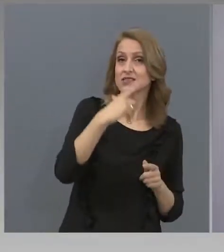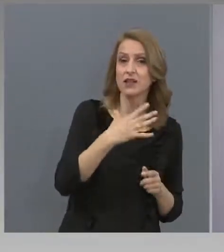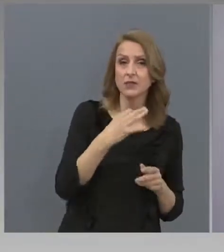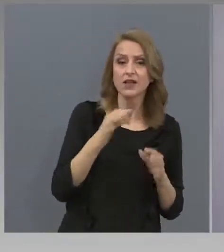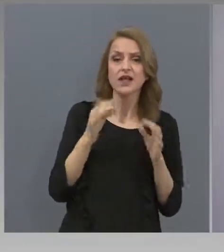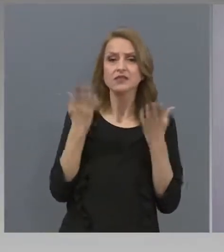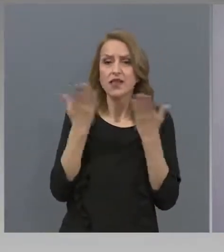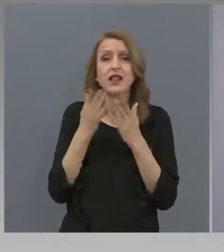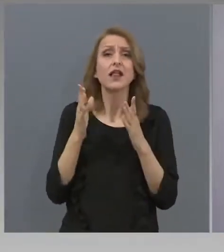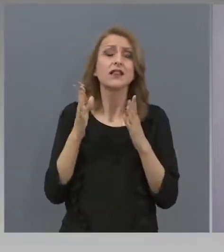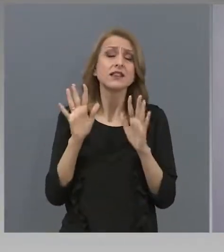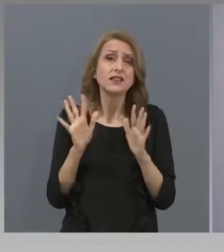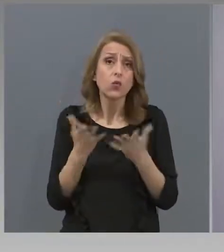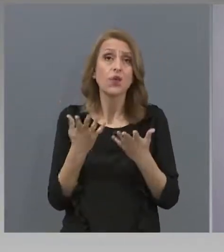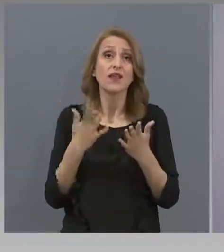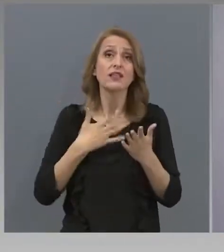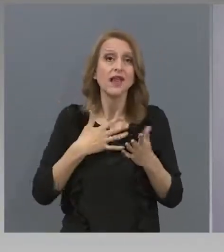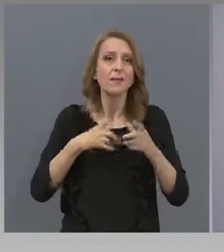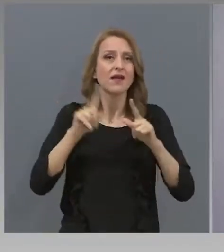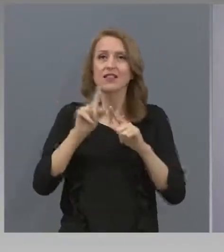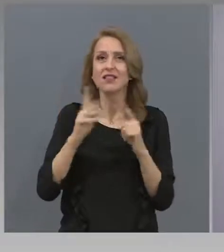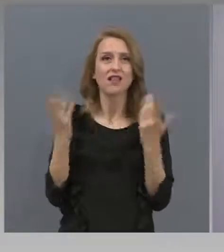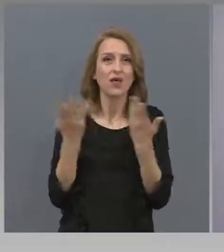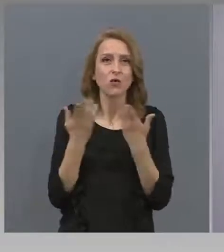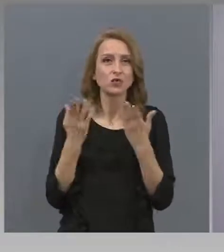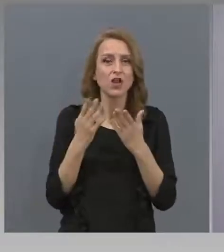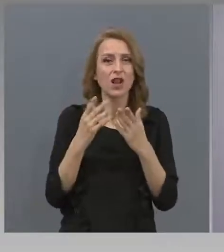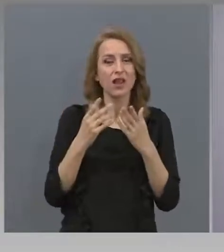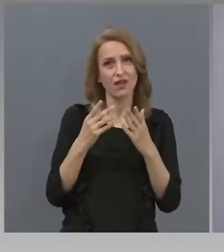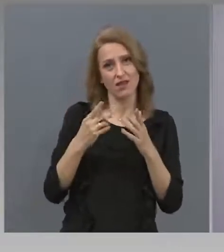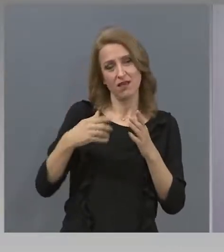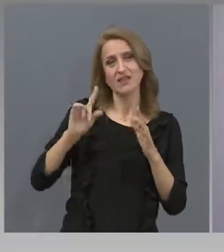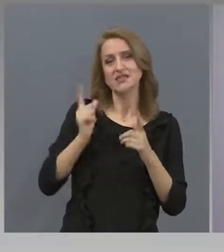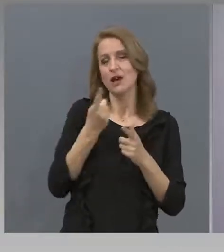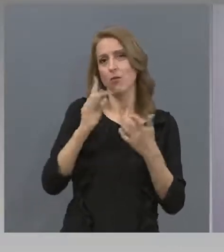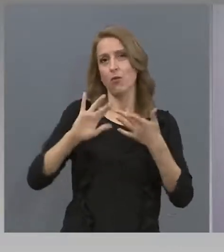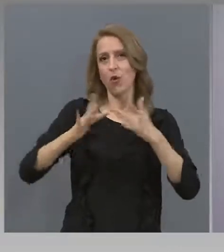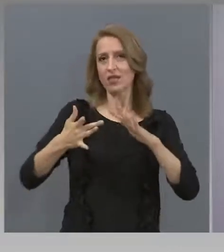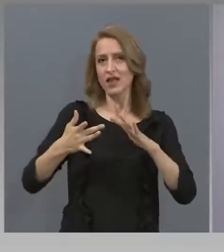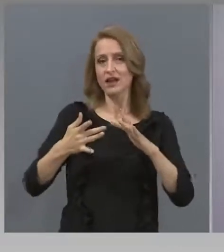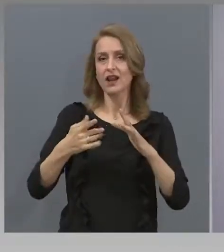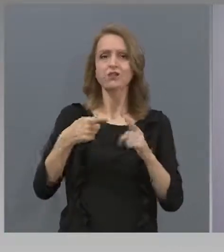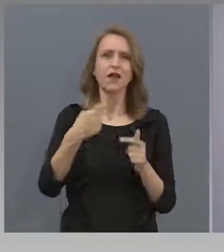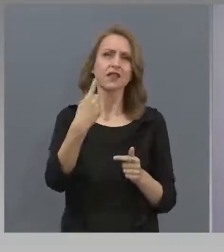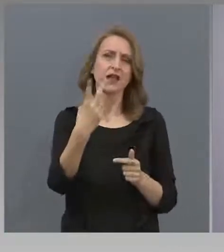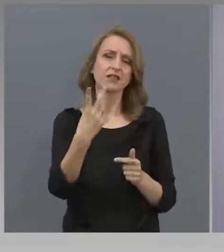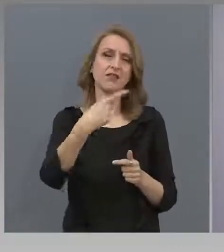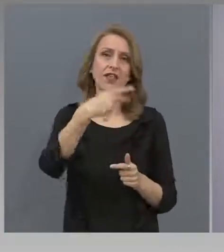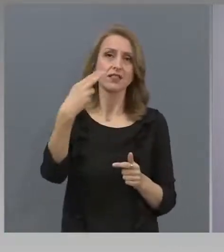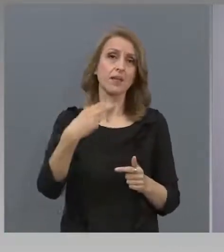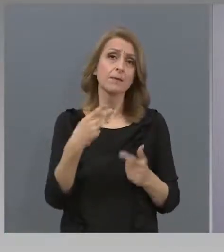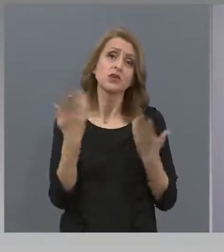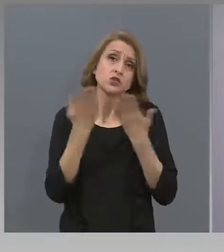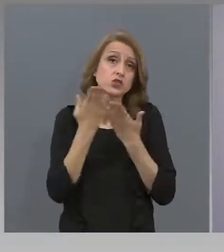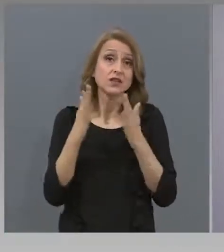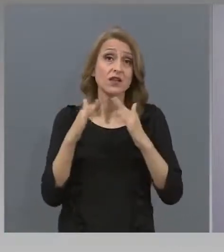тези теми. Дори и да има такива, това би трябвало да бъдете една-две теми, иначе скоростта на преподаване